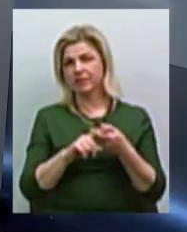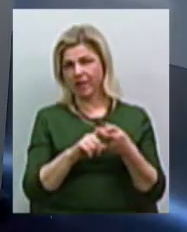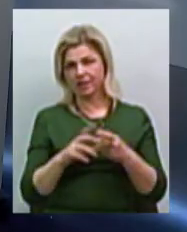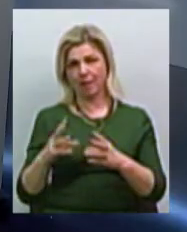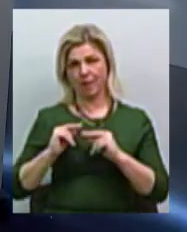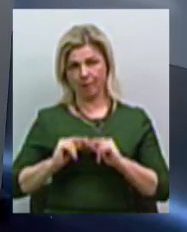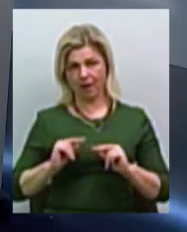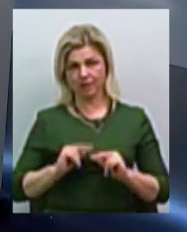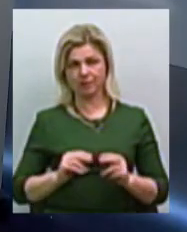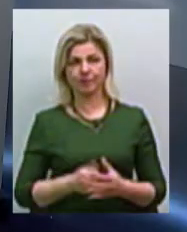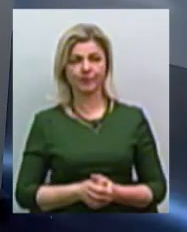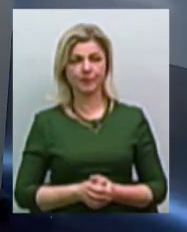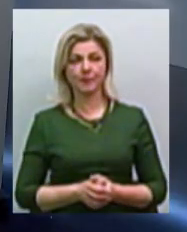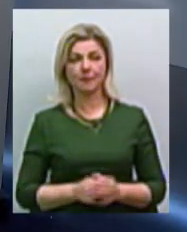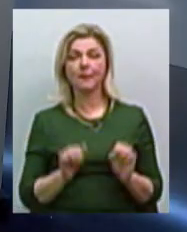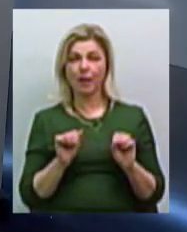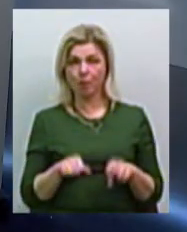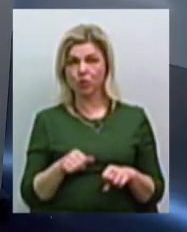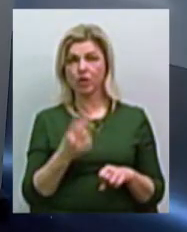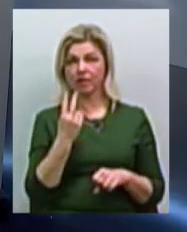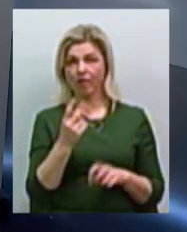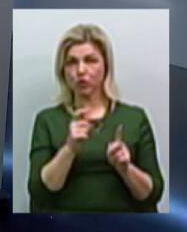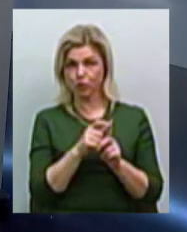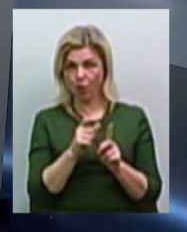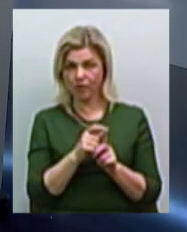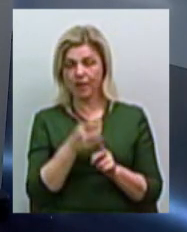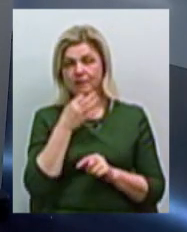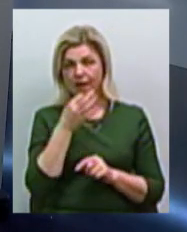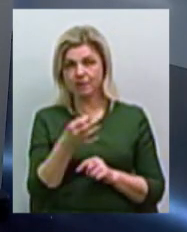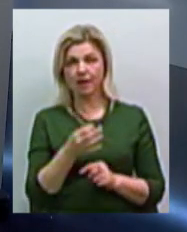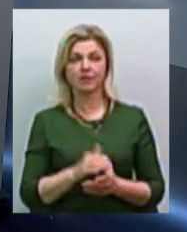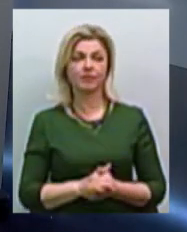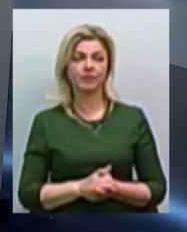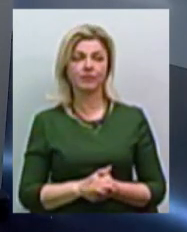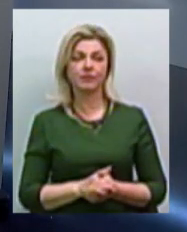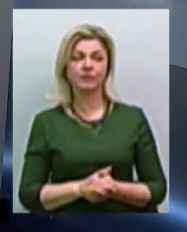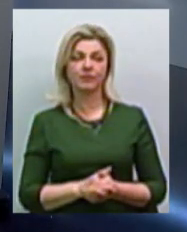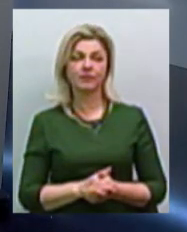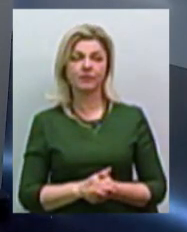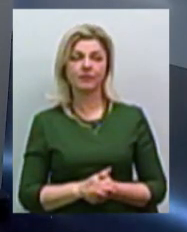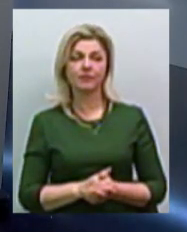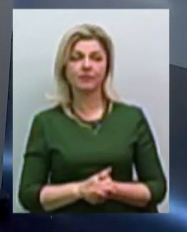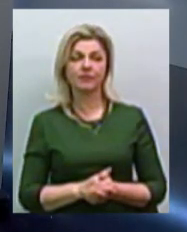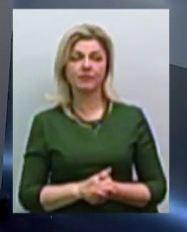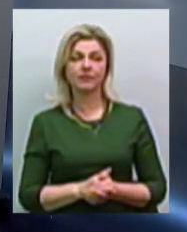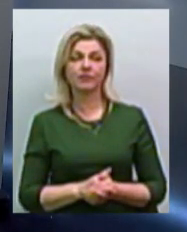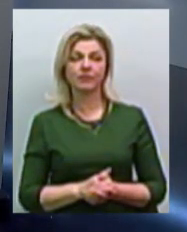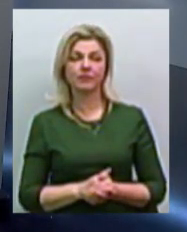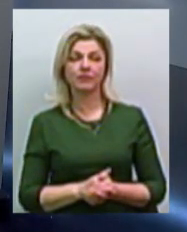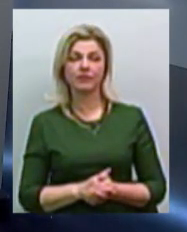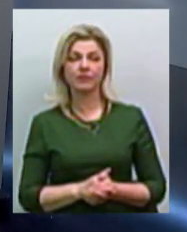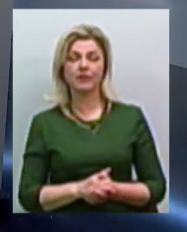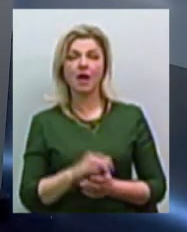працює. Можна ще два слова сказати. Можна три слова. Максим